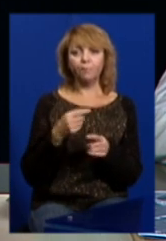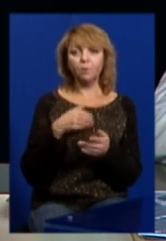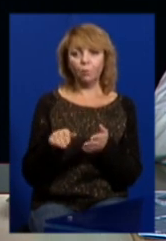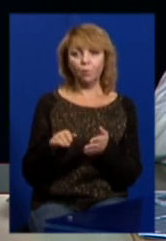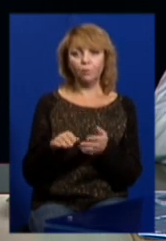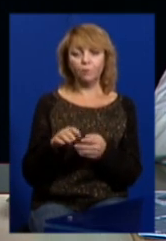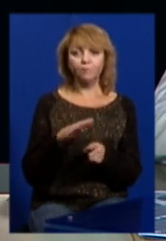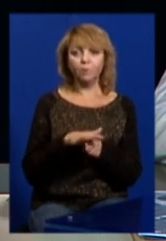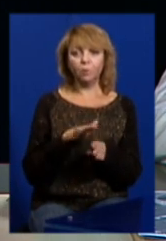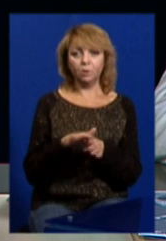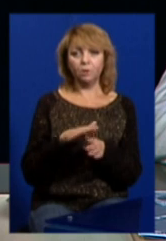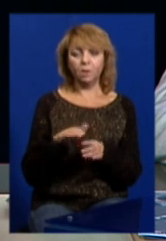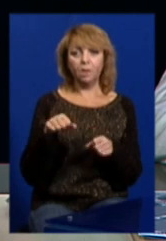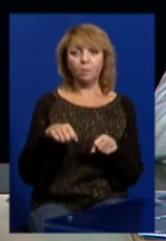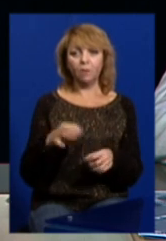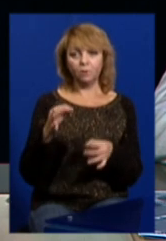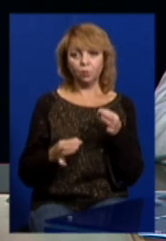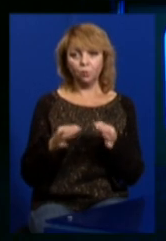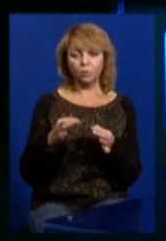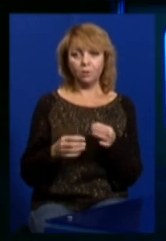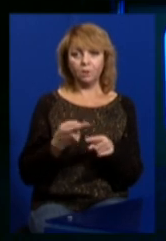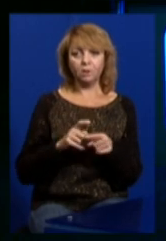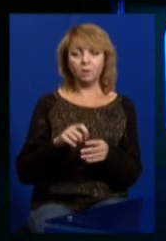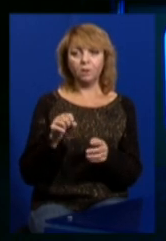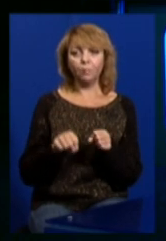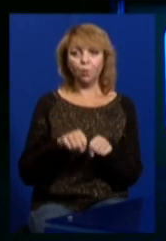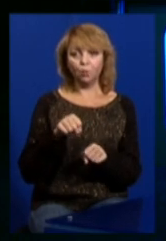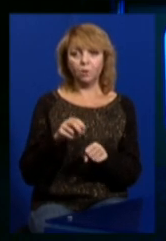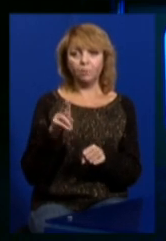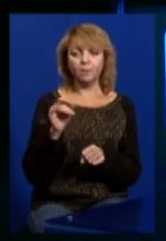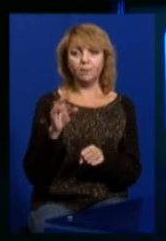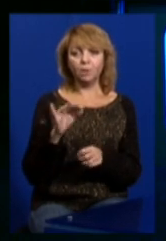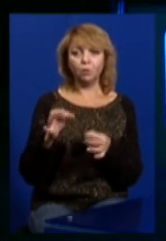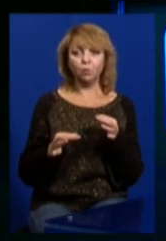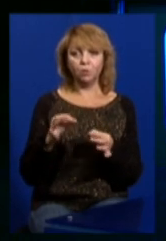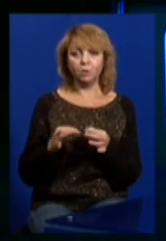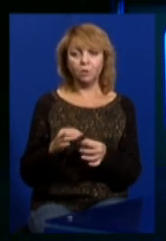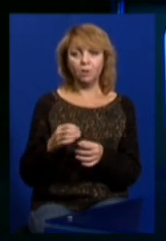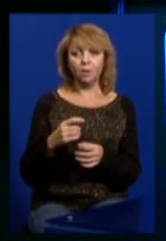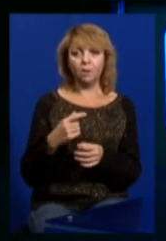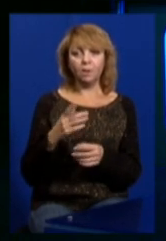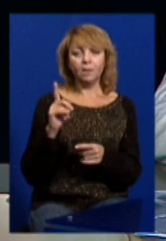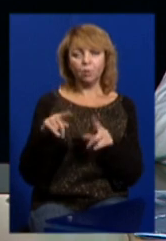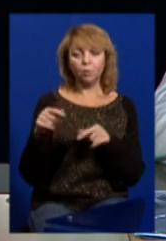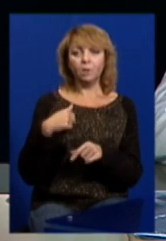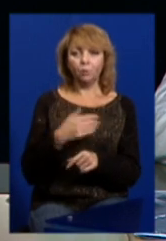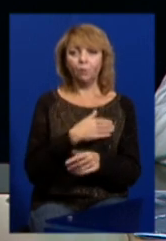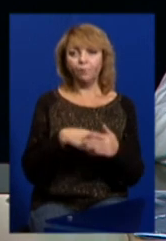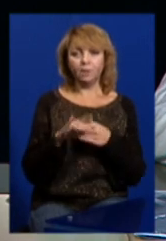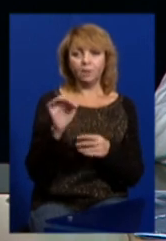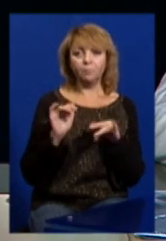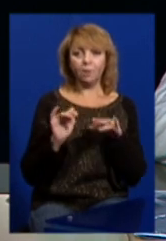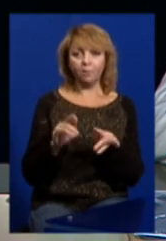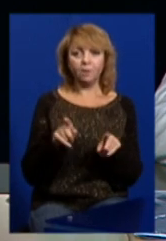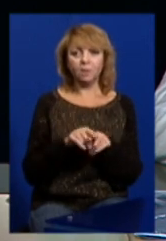здійснювати правосуддя, тобто порушення присяги судді. Я не можу це зробити. Інколи хочеться вийти зі справи. Такі справи бувають, що